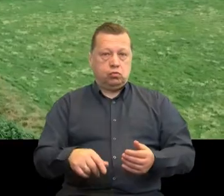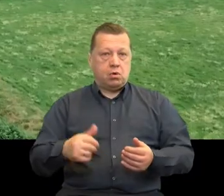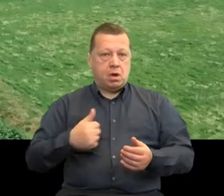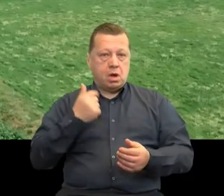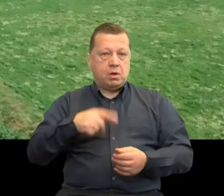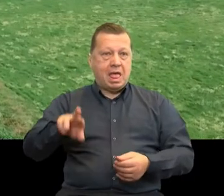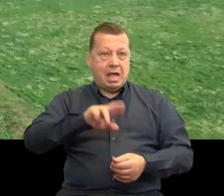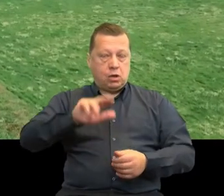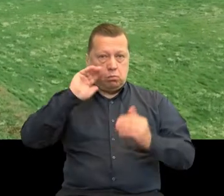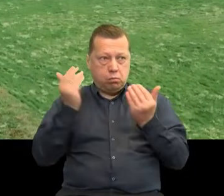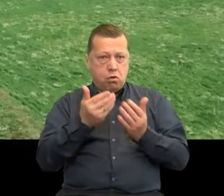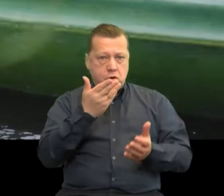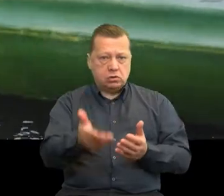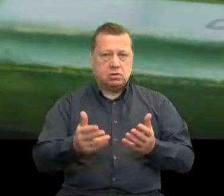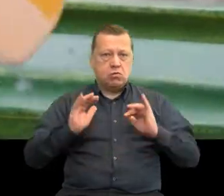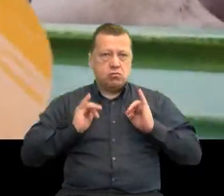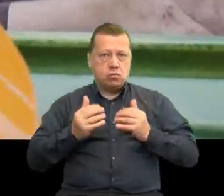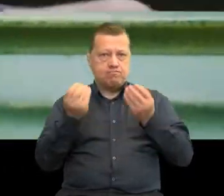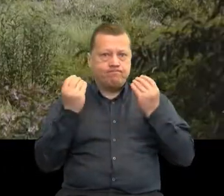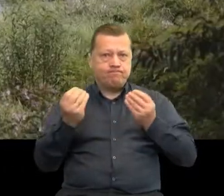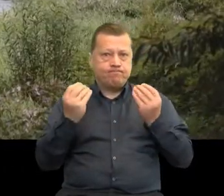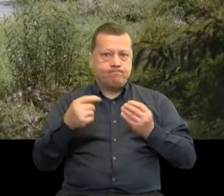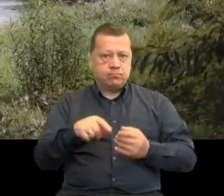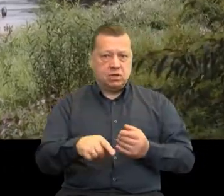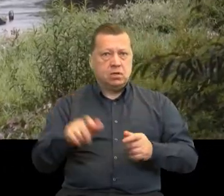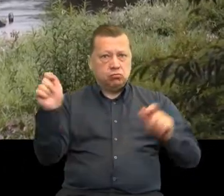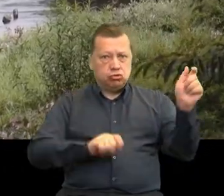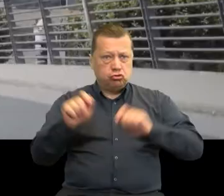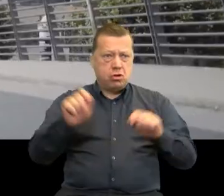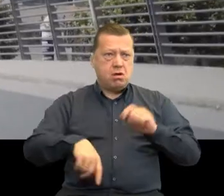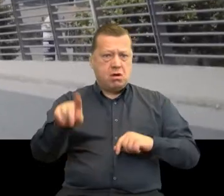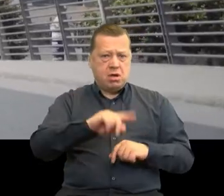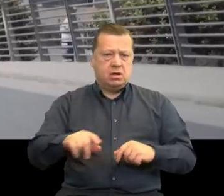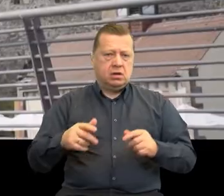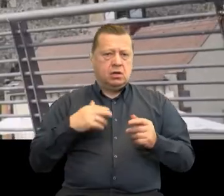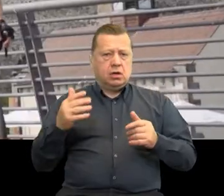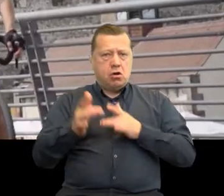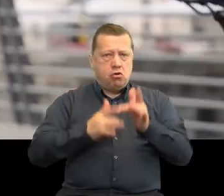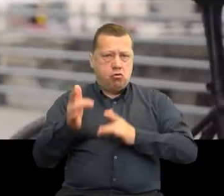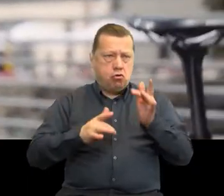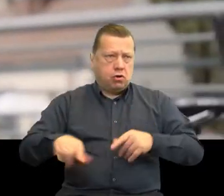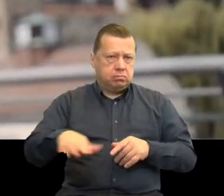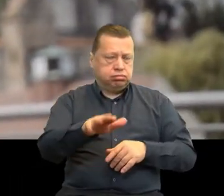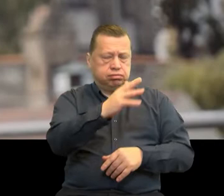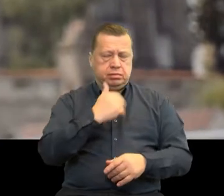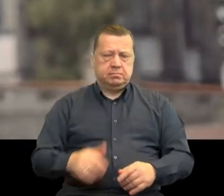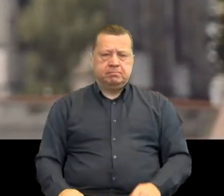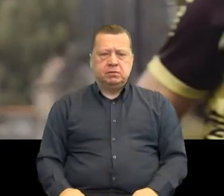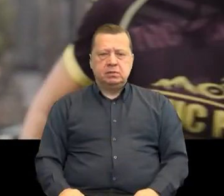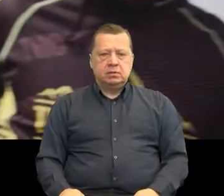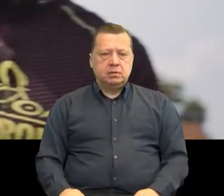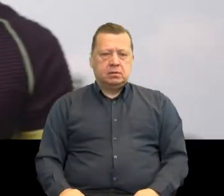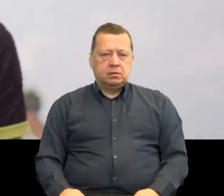region, nasze walory turystyczne, aby mogli tutaj przyjeżdżać i spędzać czas jeżdżąc na rowerze. Muszę powiedzieć, że to zawsze bardzo